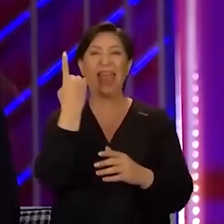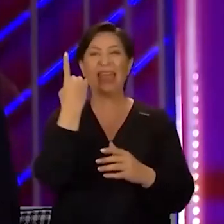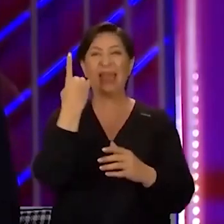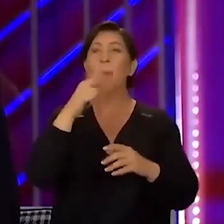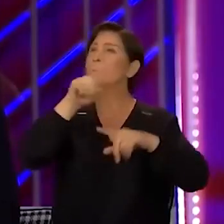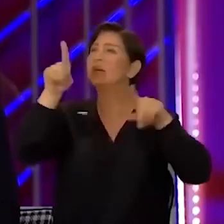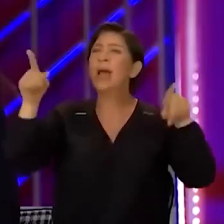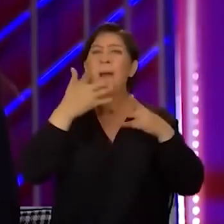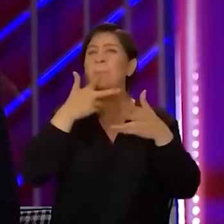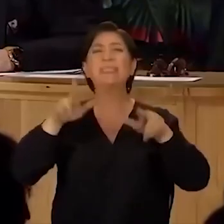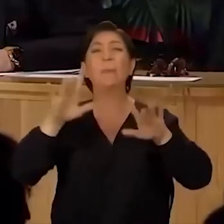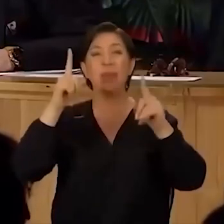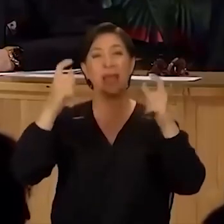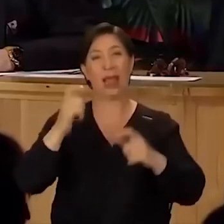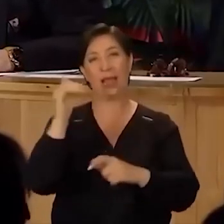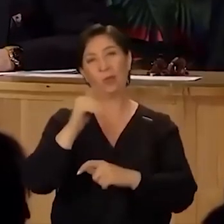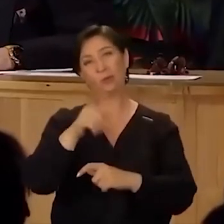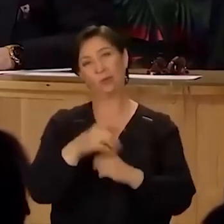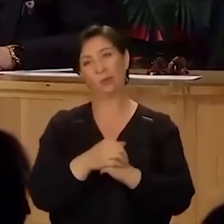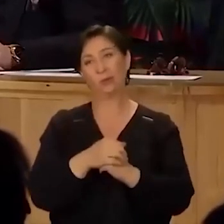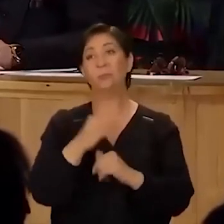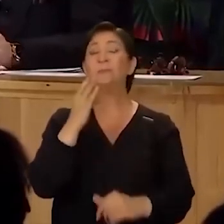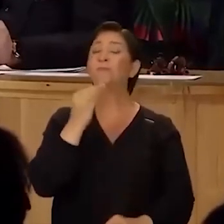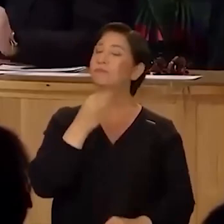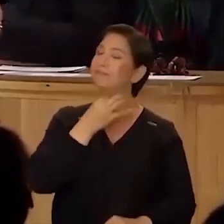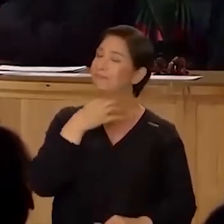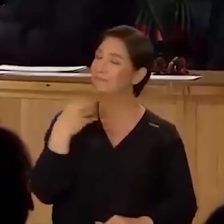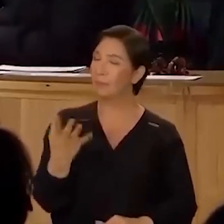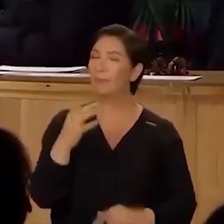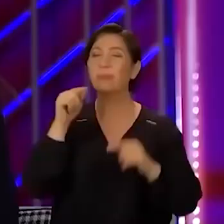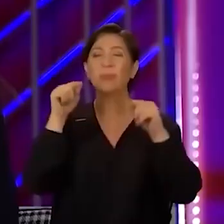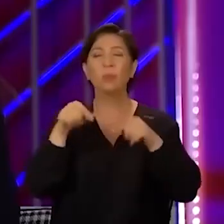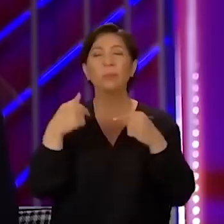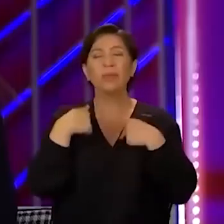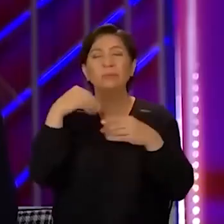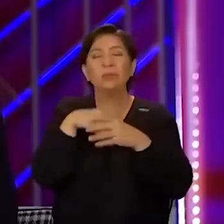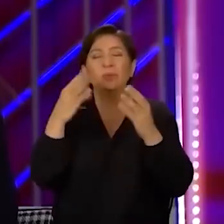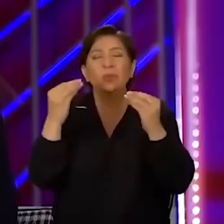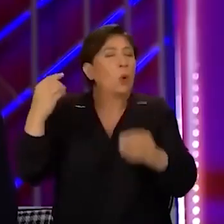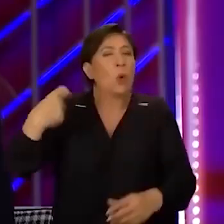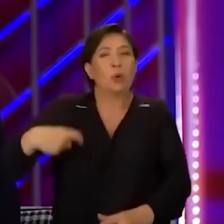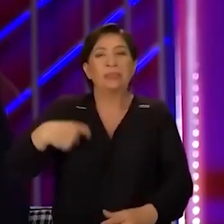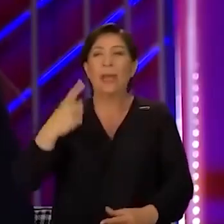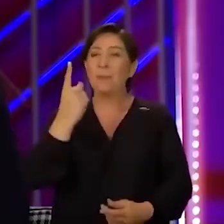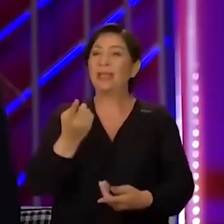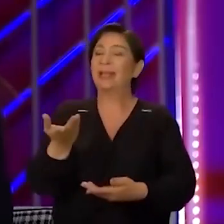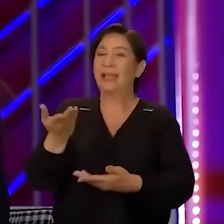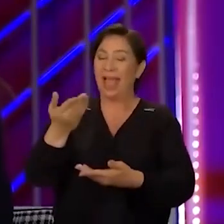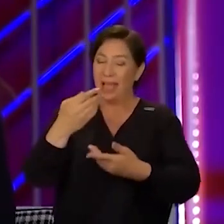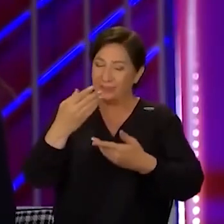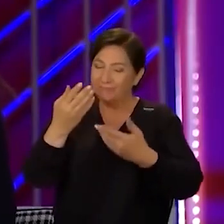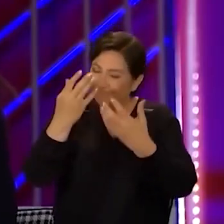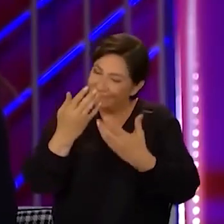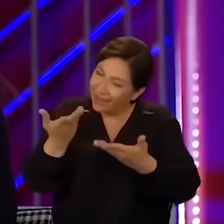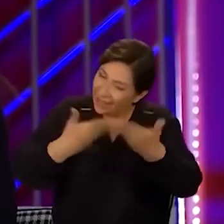başkalarına benzemeyen bir yere geliyorsun gördüğüm kadarıyla. Çok ederim. Bu benim için çok özel bir iltifat olarak